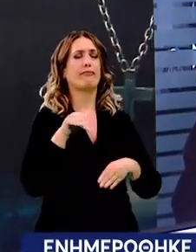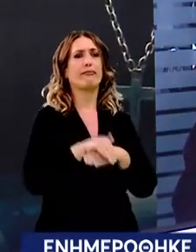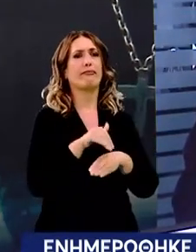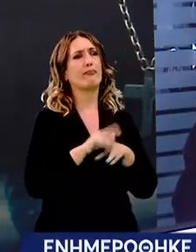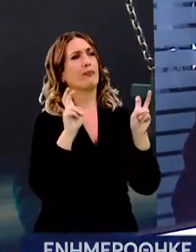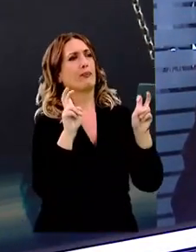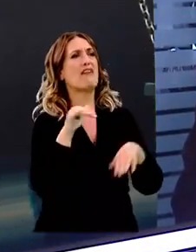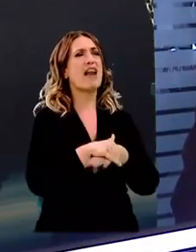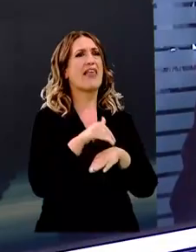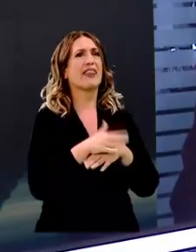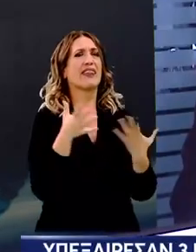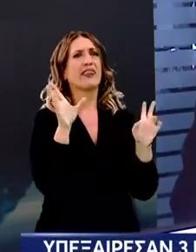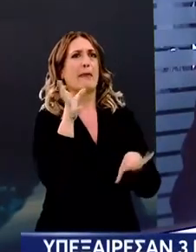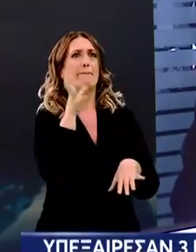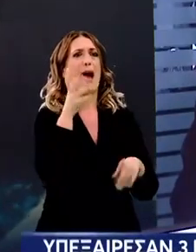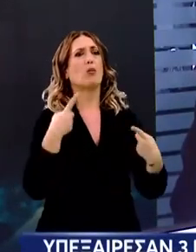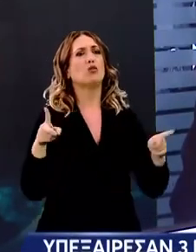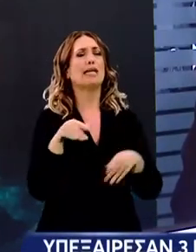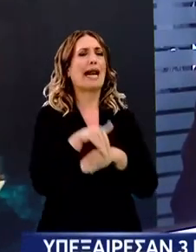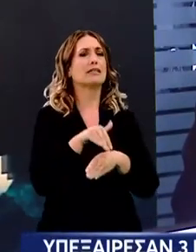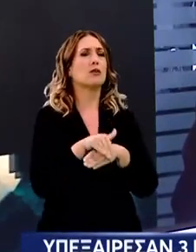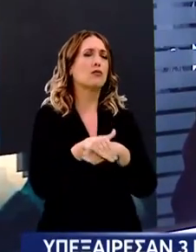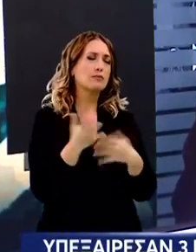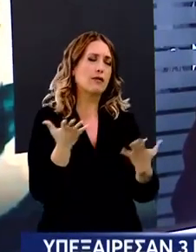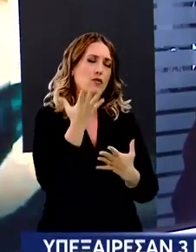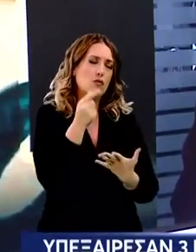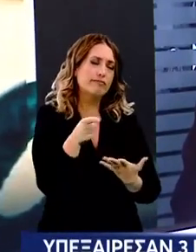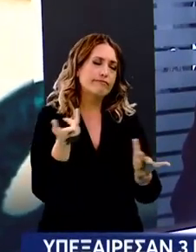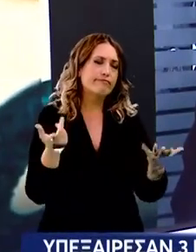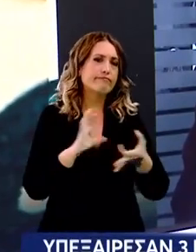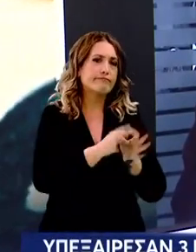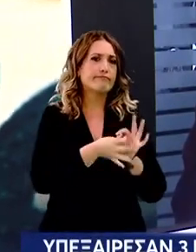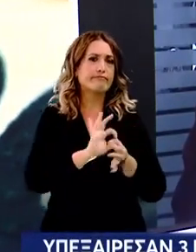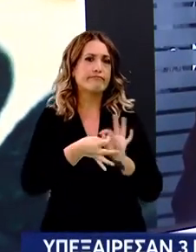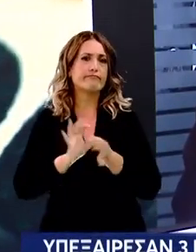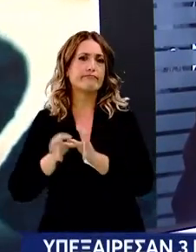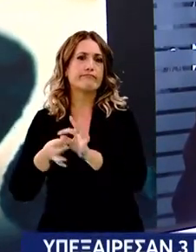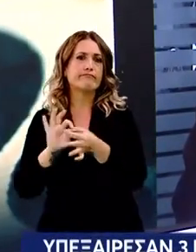της Πάτρας καταλαβαίνει κανείς ότι είναι ένα ζήτημα ιδιαίτερο ενδιαφέροντος